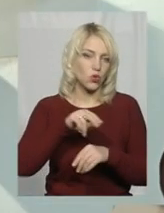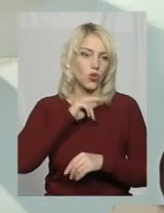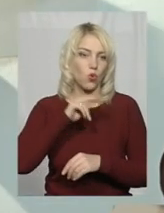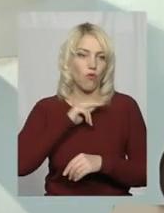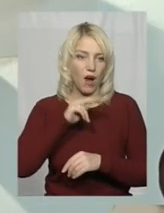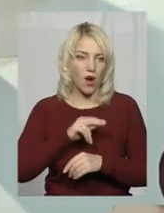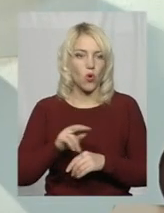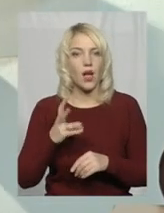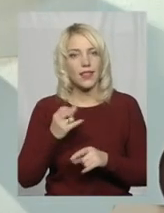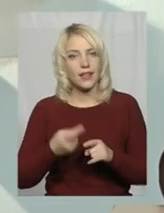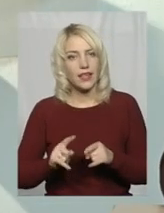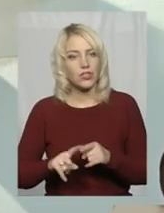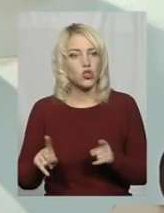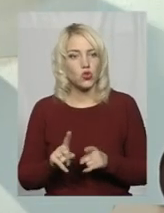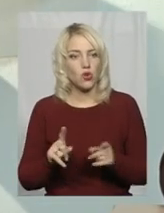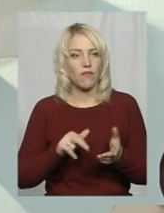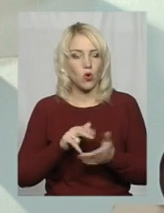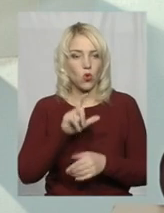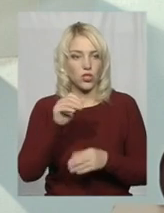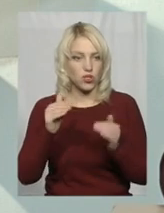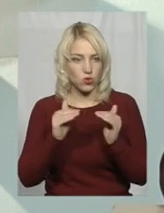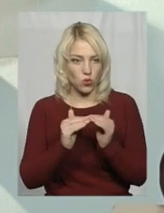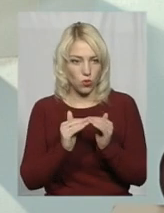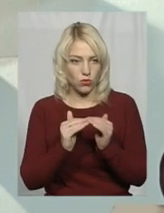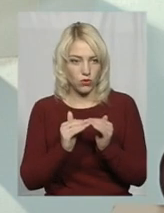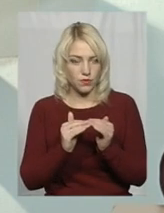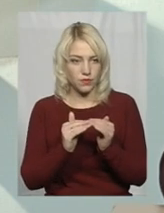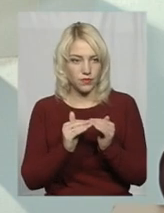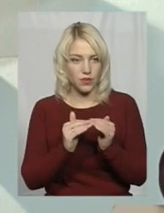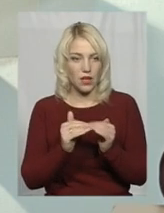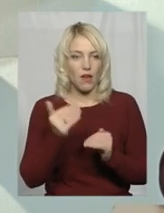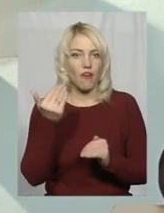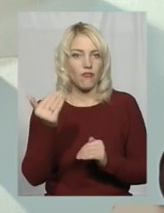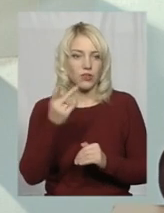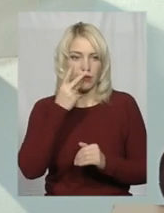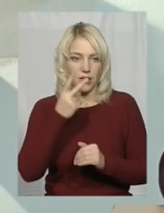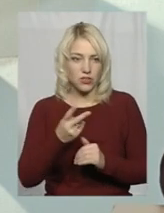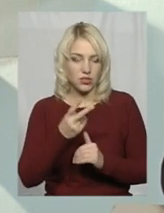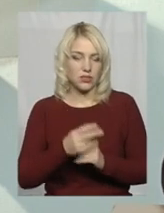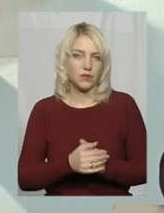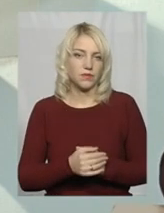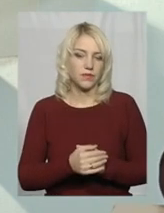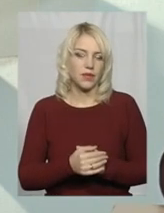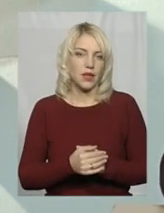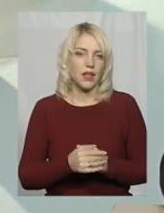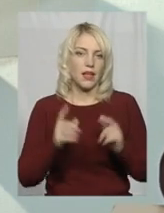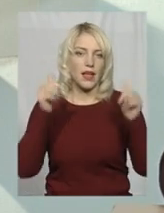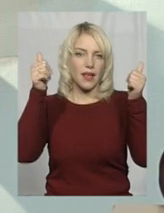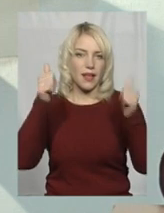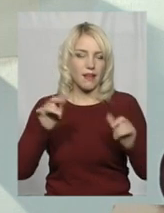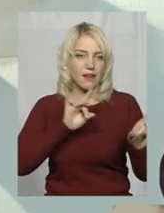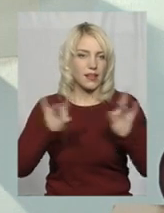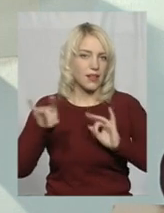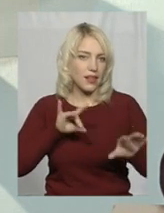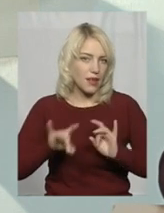на те, що виходячи з дому вони бачать бікборди, рекламні